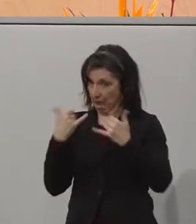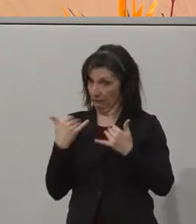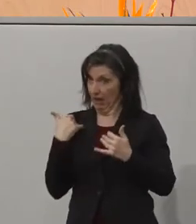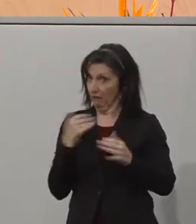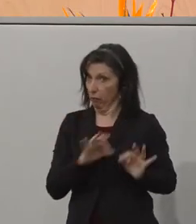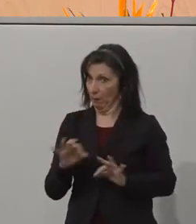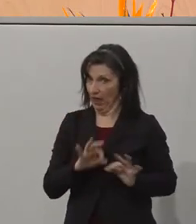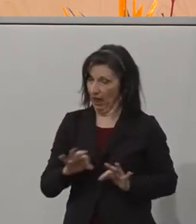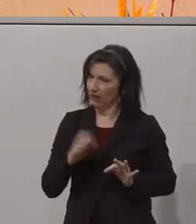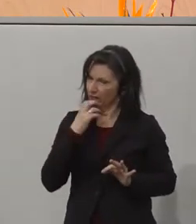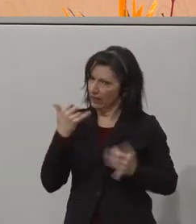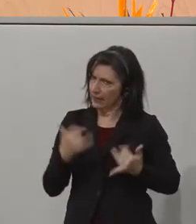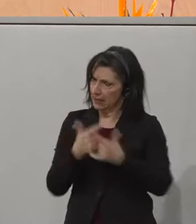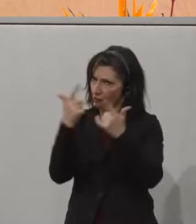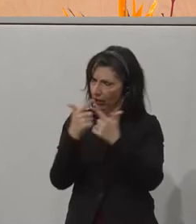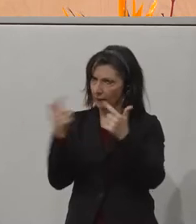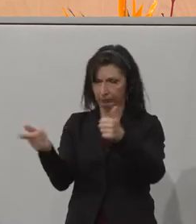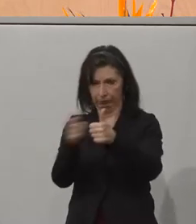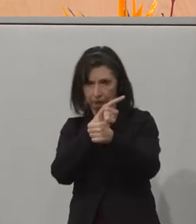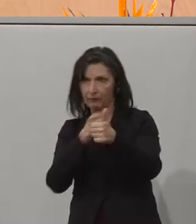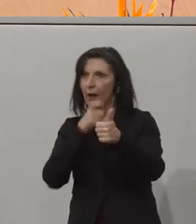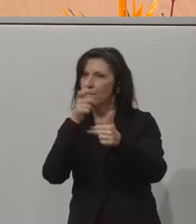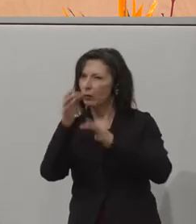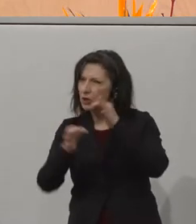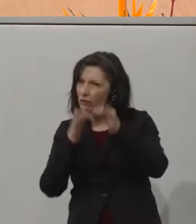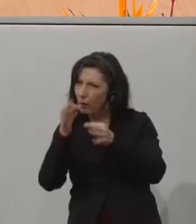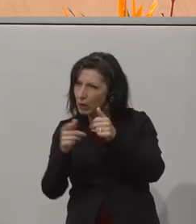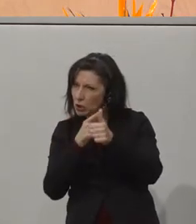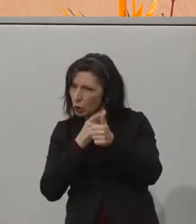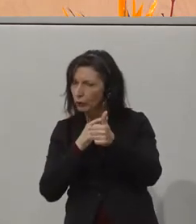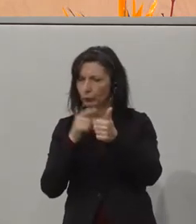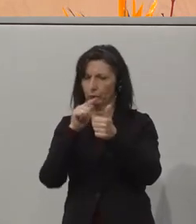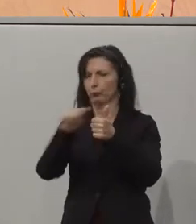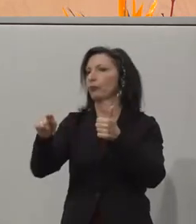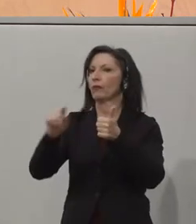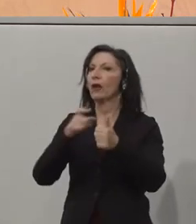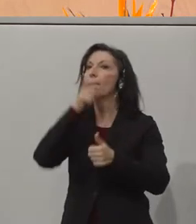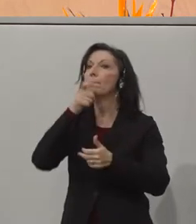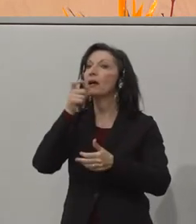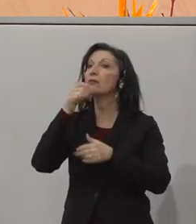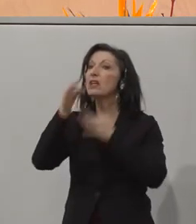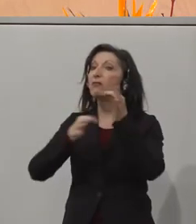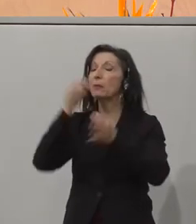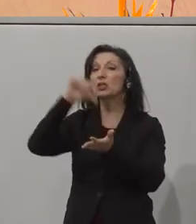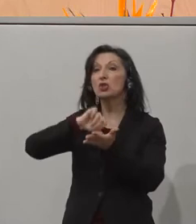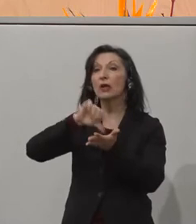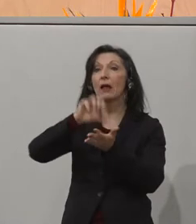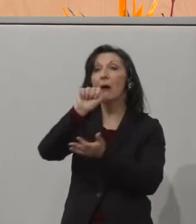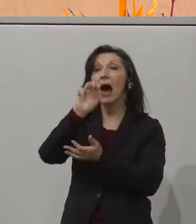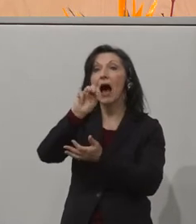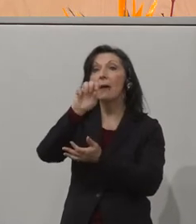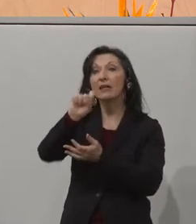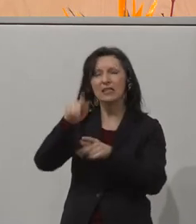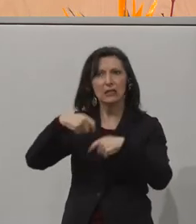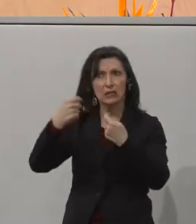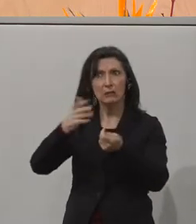möchte sie ganz kurz aufführen. Es geht um Berufsinformation der Berufsinformationszentren des AMS. Da gibt es eine Reihe